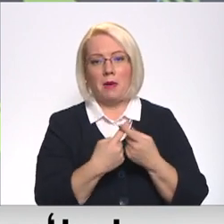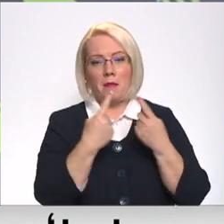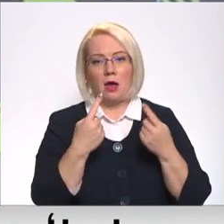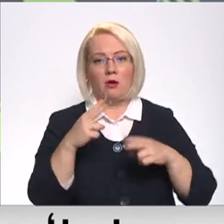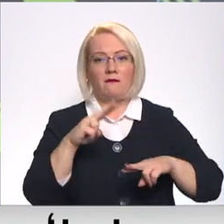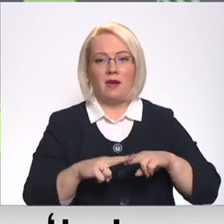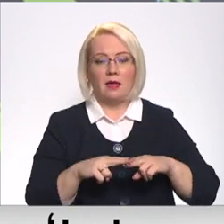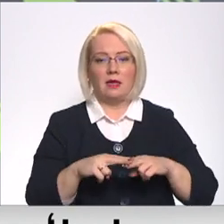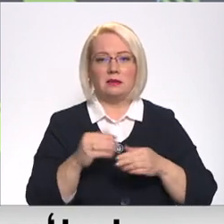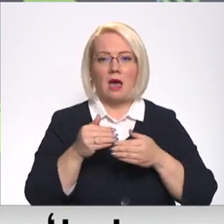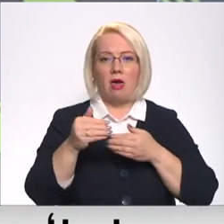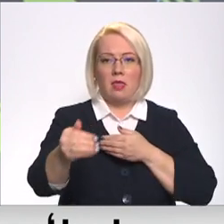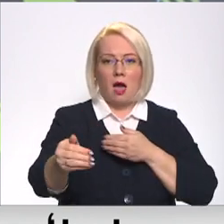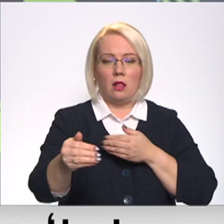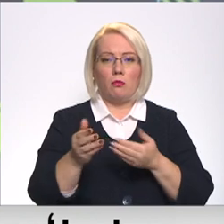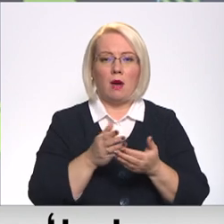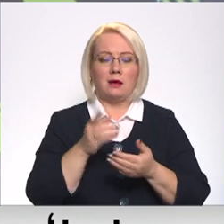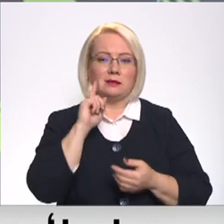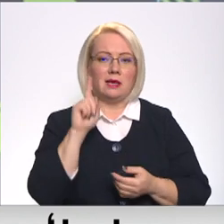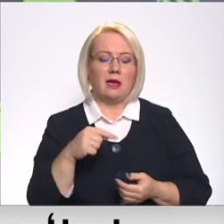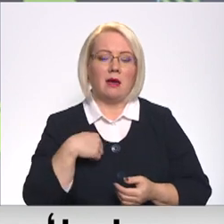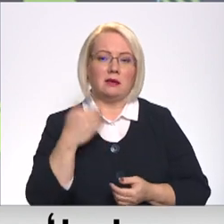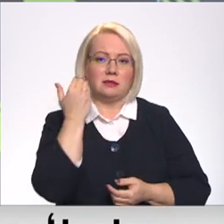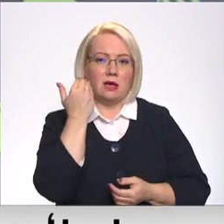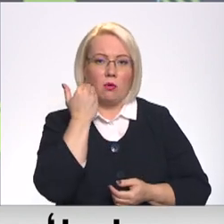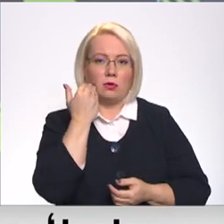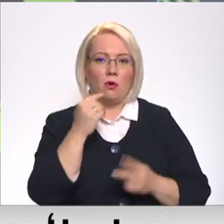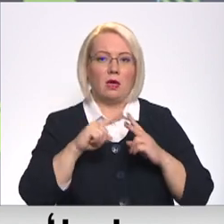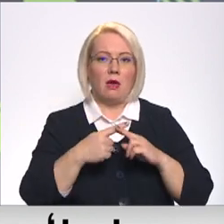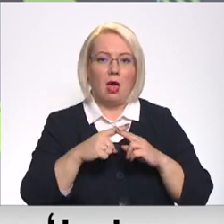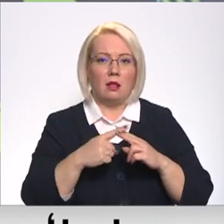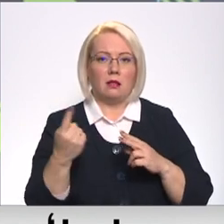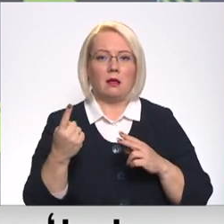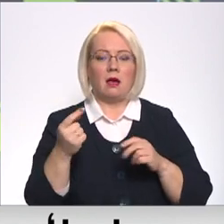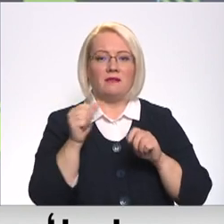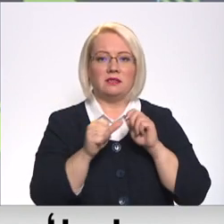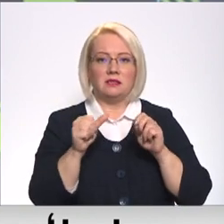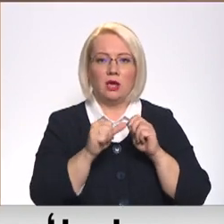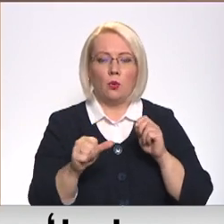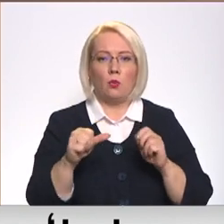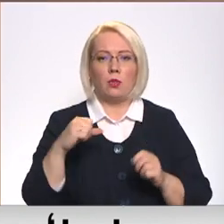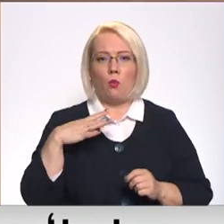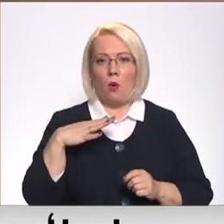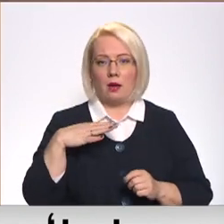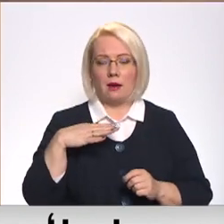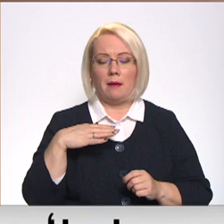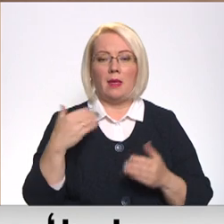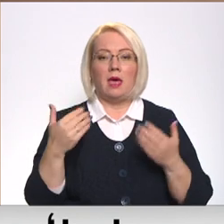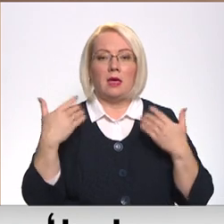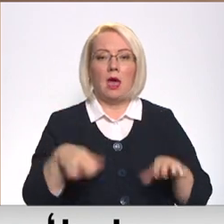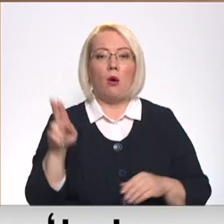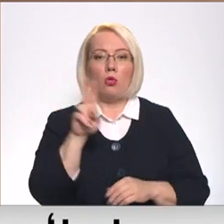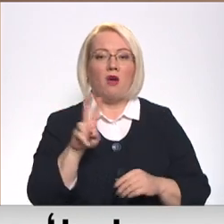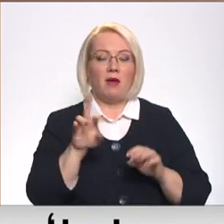vietas, atālums viņā es sauktu Jelgavu, Stiguldu, Ogriku. Jau novembrs